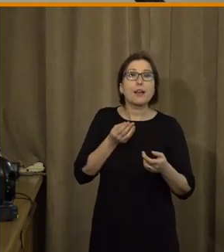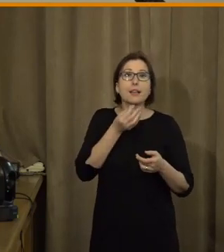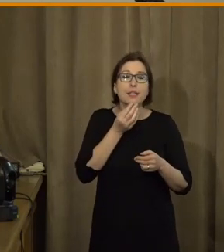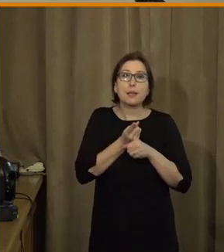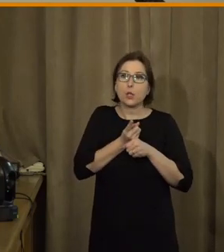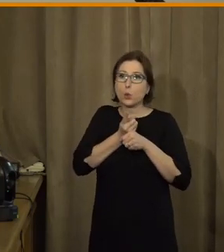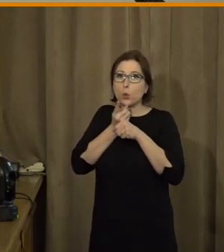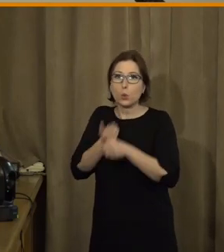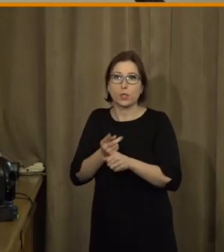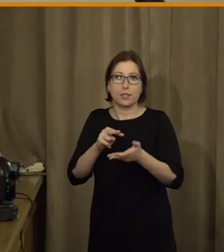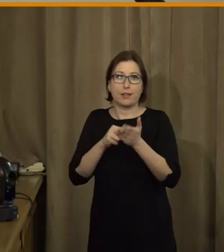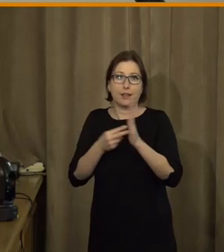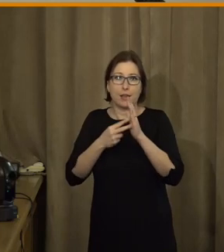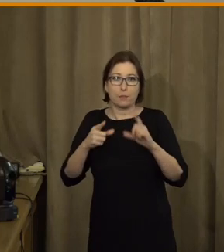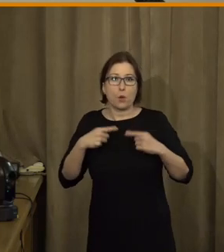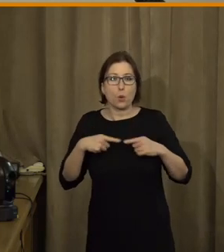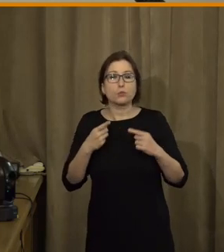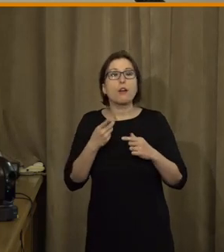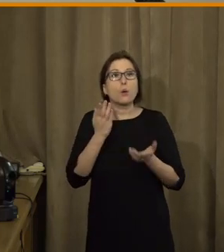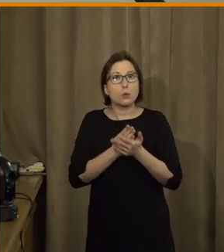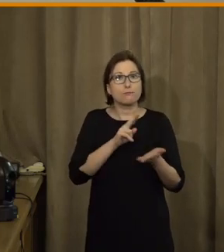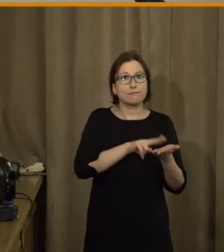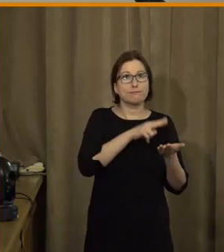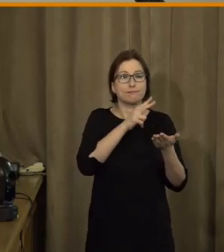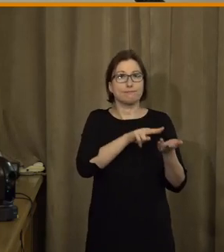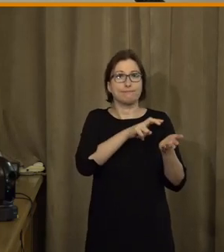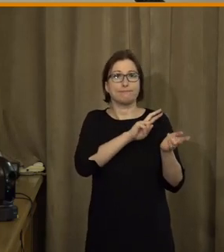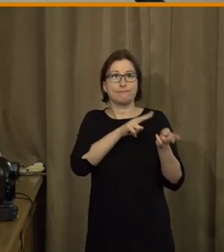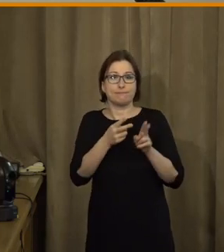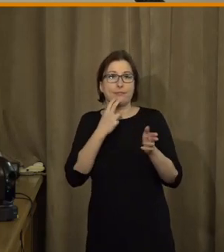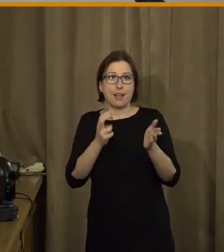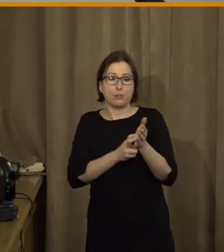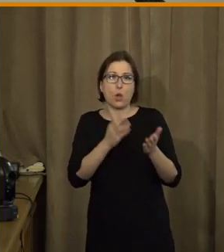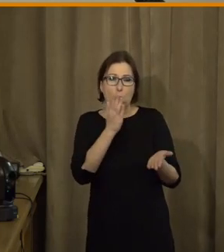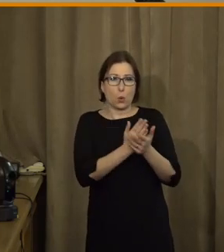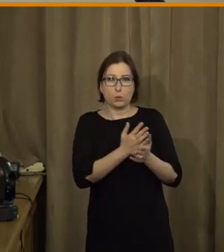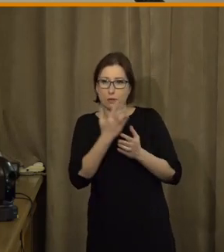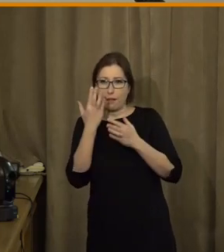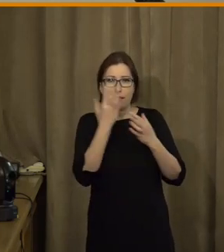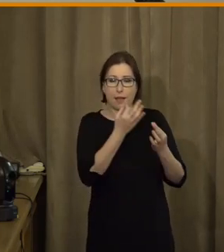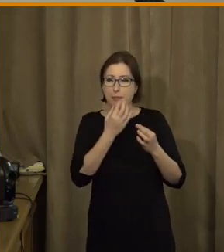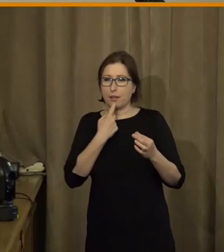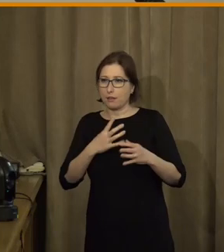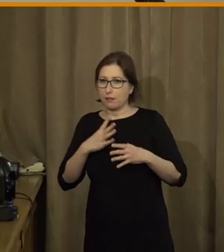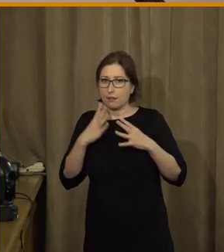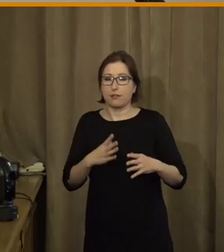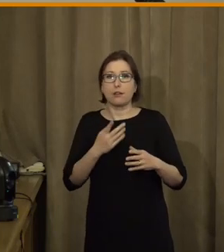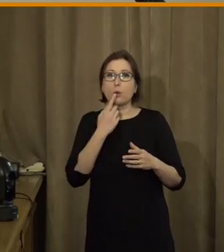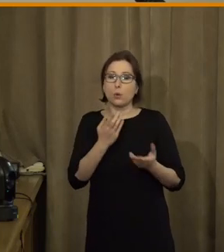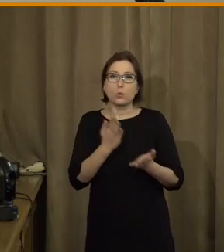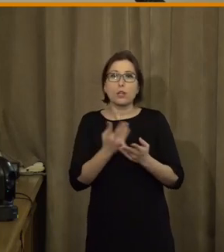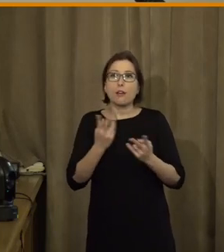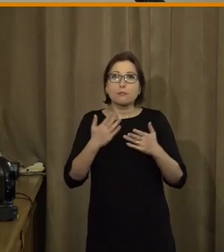technologiemi pracovat, tak samozřejmě celá ta digitalizace dostane jako velmi nepěknou nálepku a lidé ji nebudou